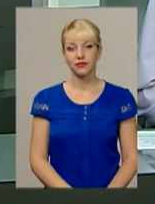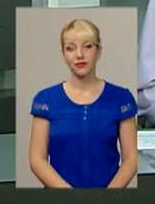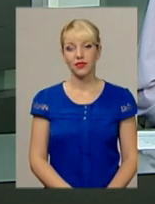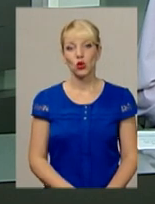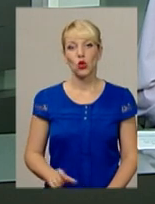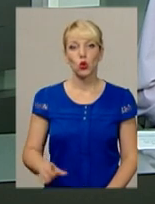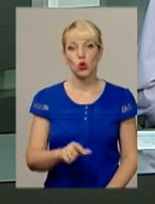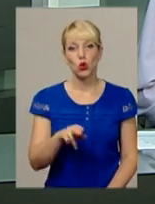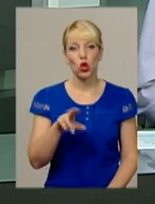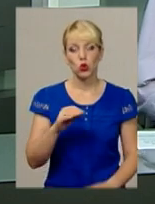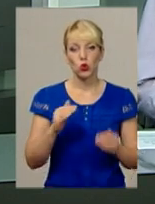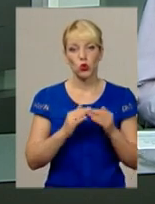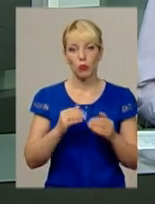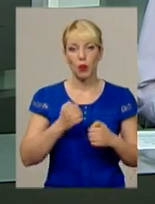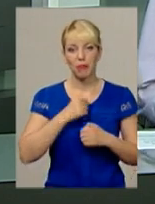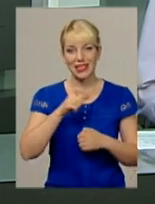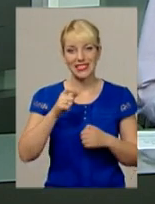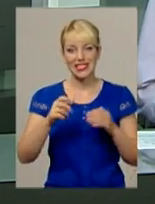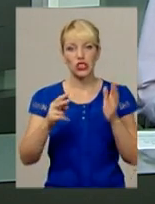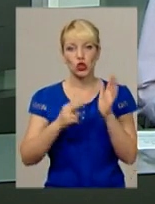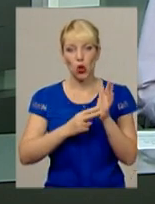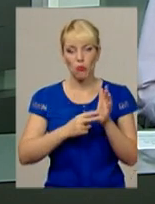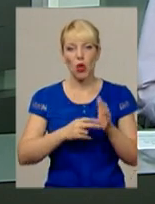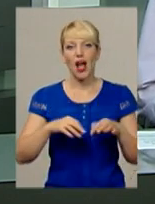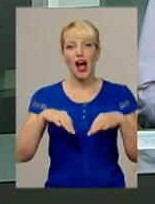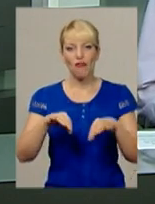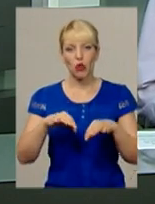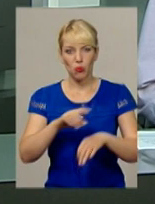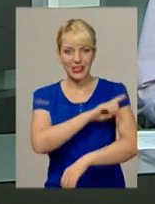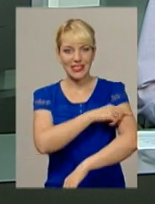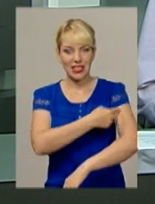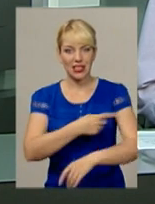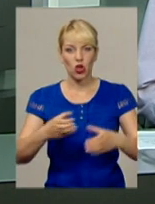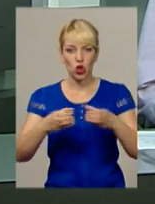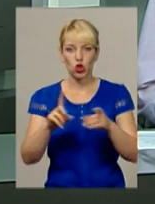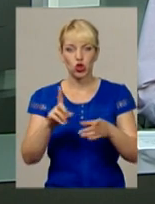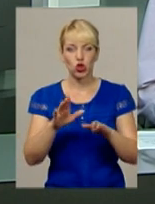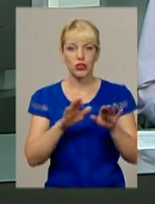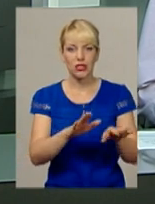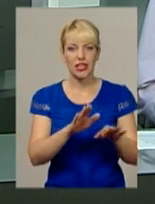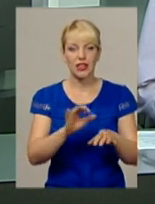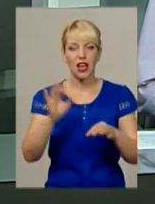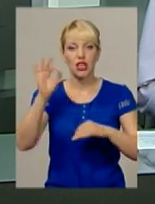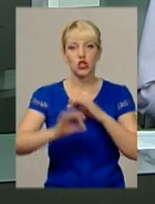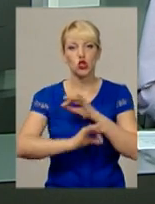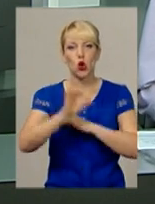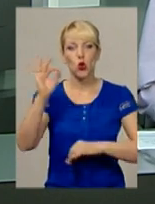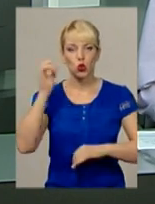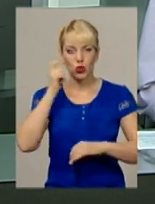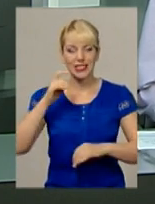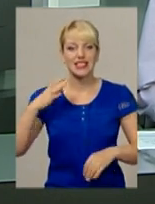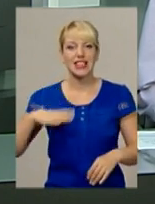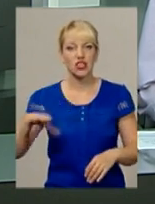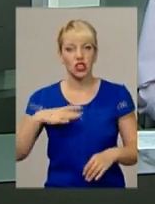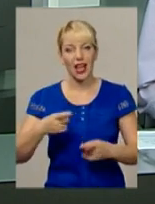Дорога додому. Бійці Хмельницької 7-ї автомобільної санітарної роти, що нині дислокуються на сході України, зачекалися